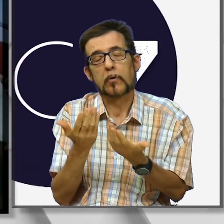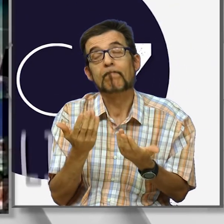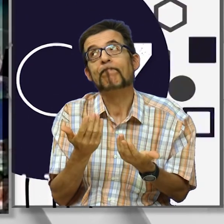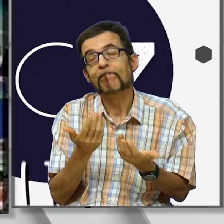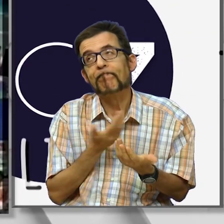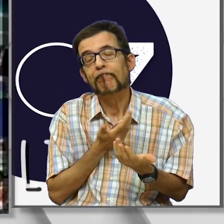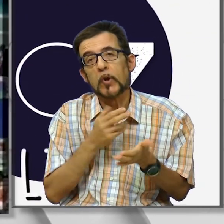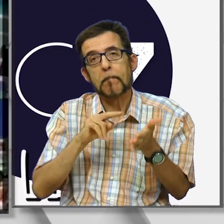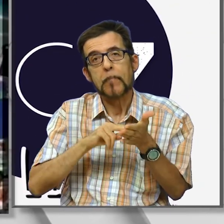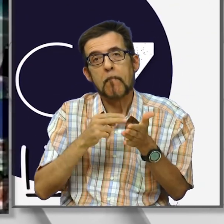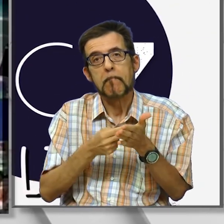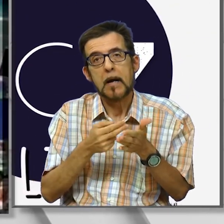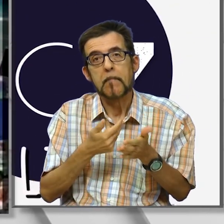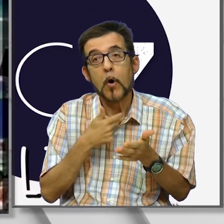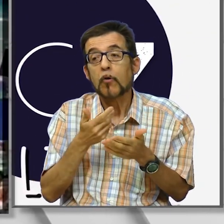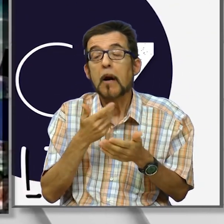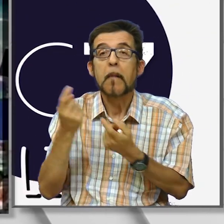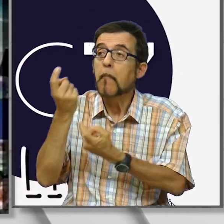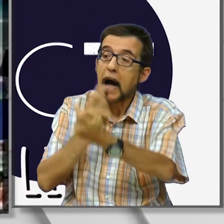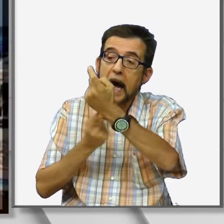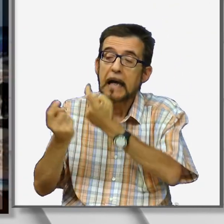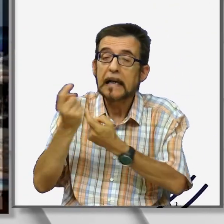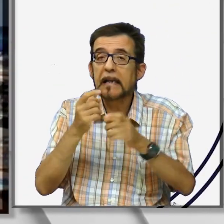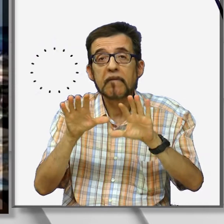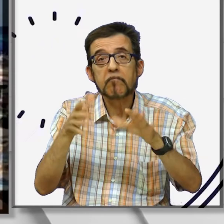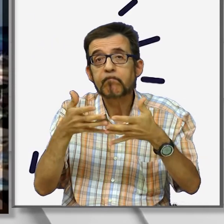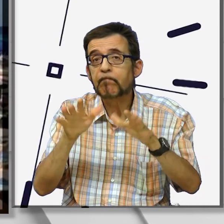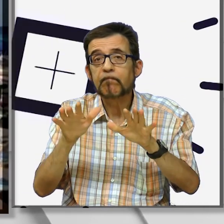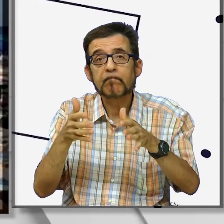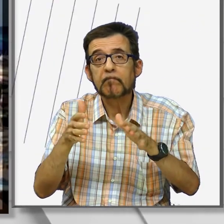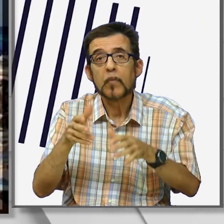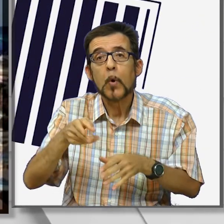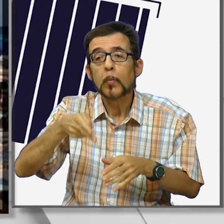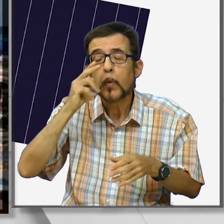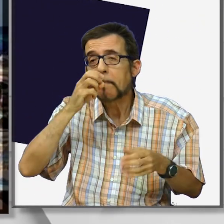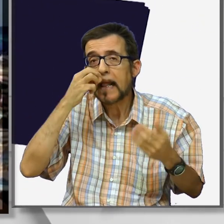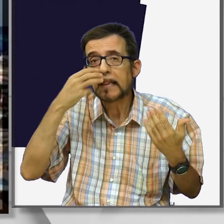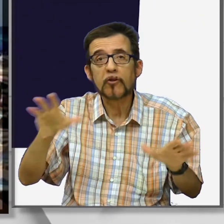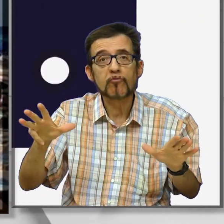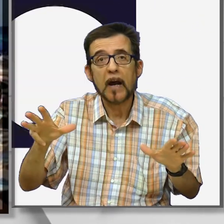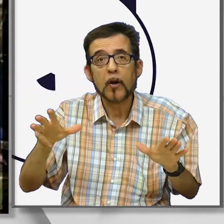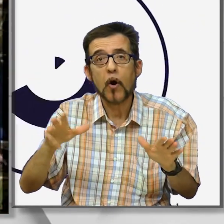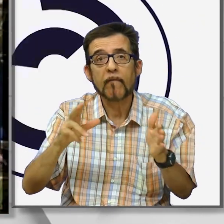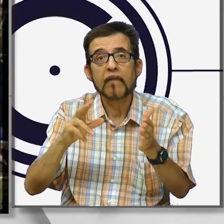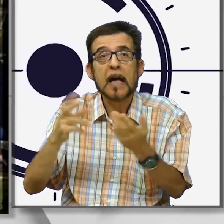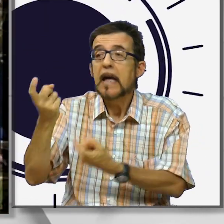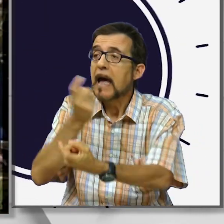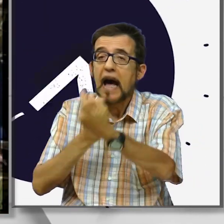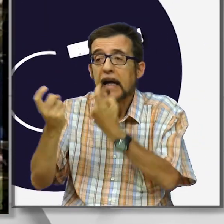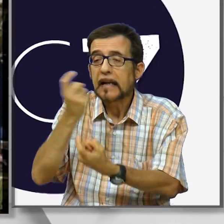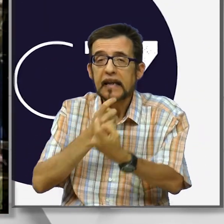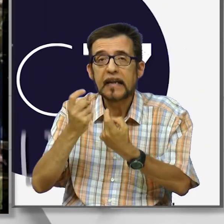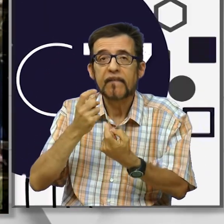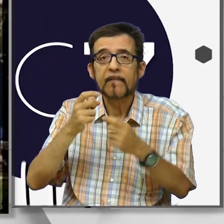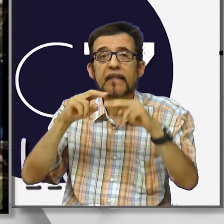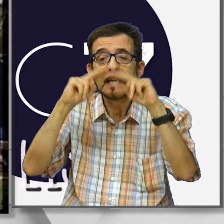problema perché oggi abbiamo degli arrivi paragonabili quasi al 2019, senz'altro in termini di arrivi nazionali e con